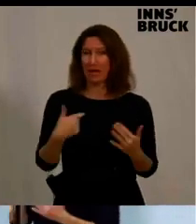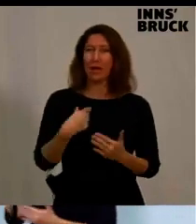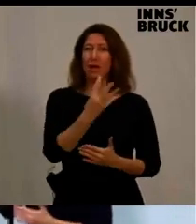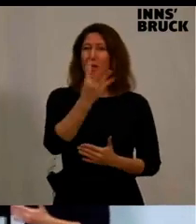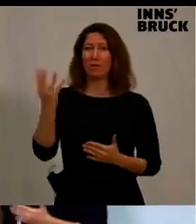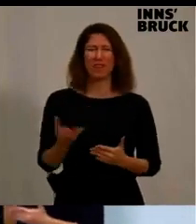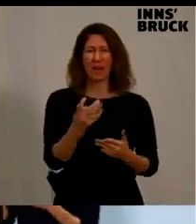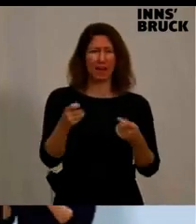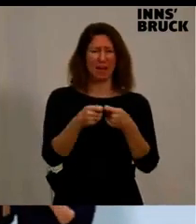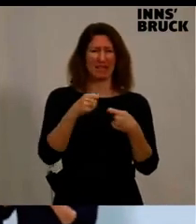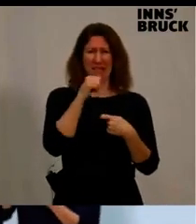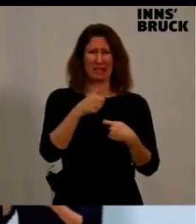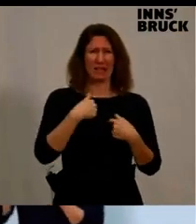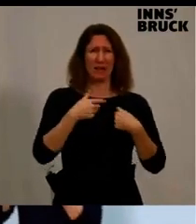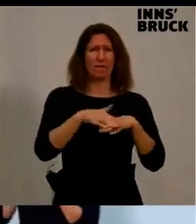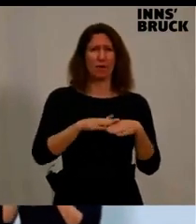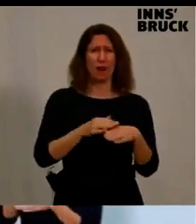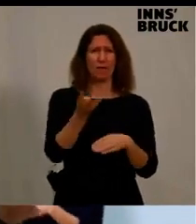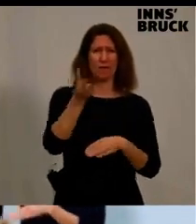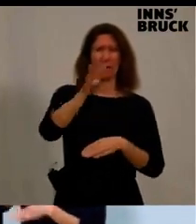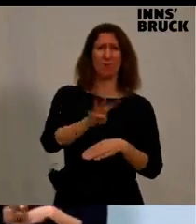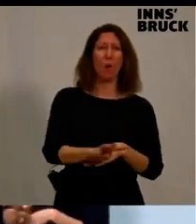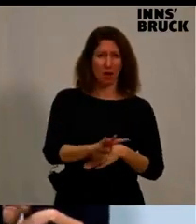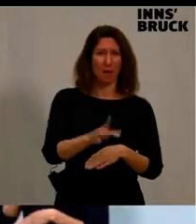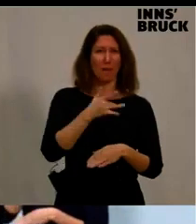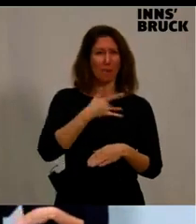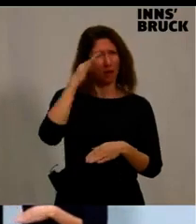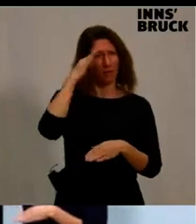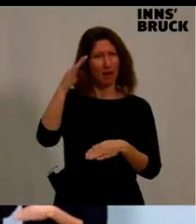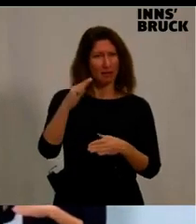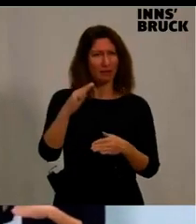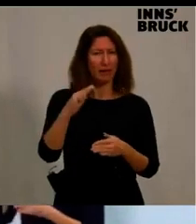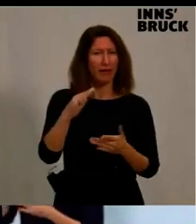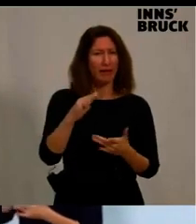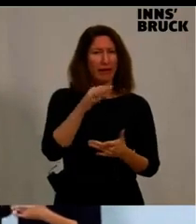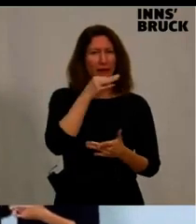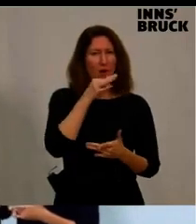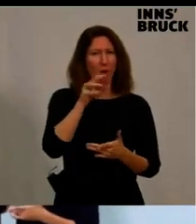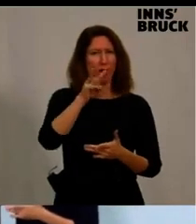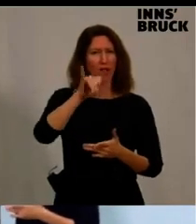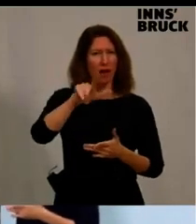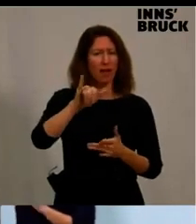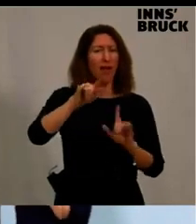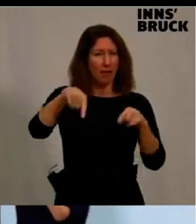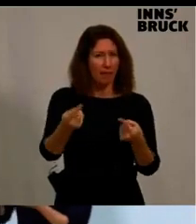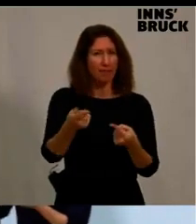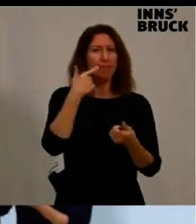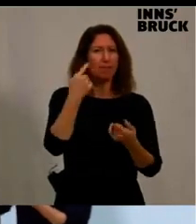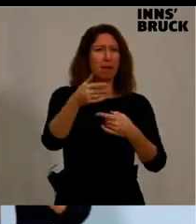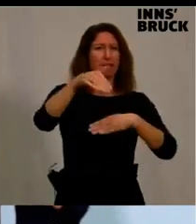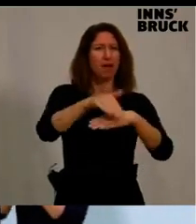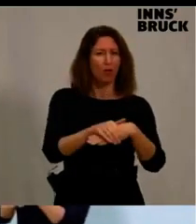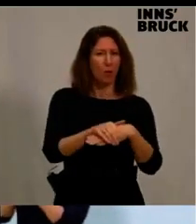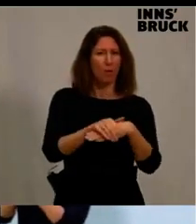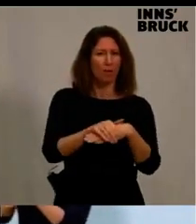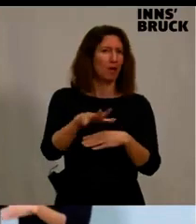gepasst, weil meiner Einschätzung nach waren es eigentlich nur vier Monate, Bürgermeister Georg Willi, weil dann hat er erkennen müssen, dass dieser Schuh des Bürgermeisters Ihnen um drei